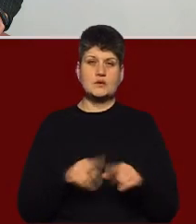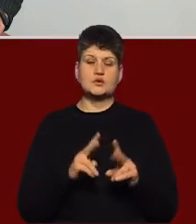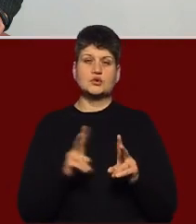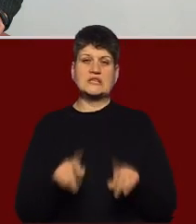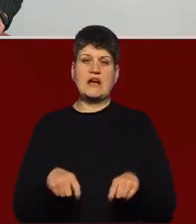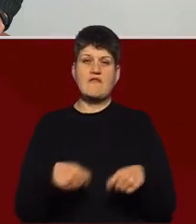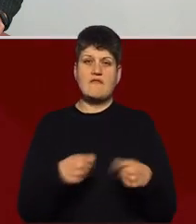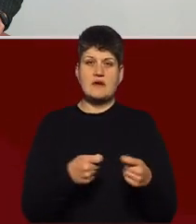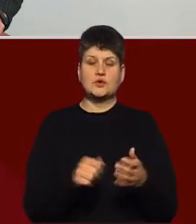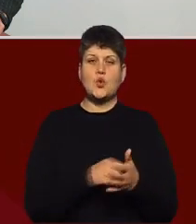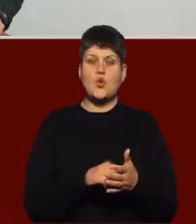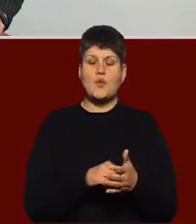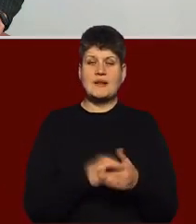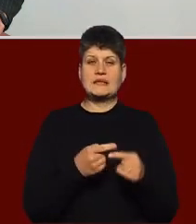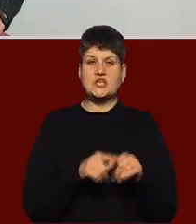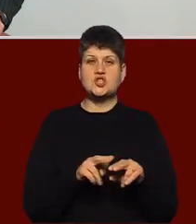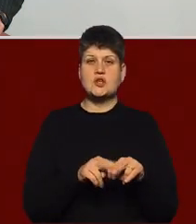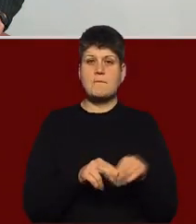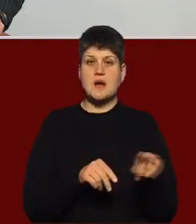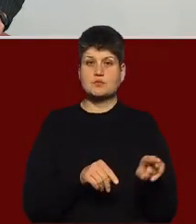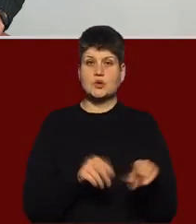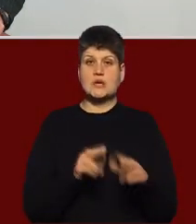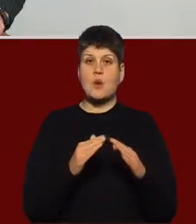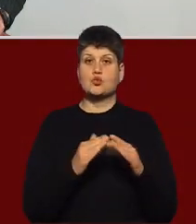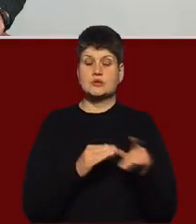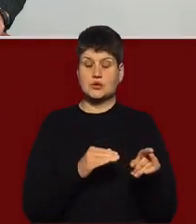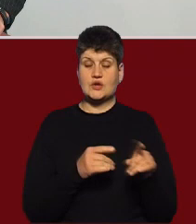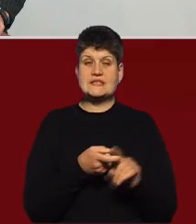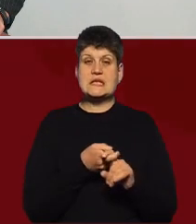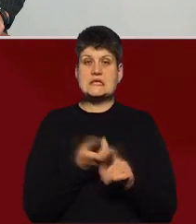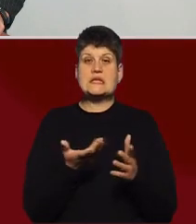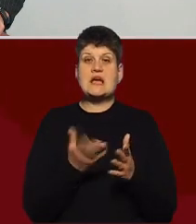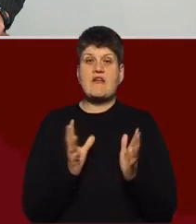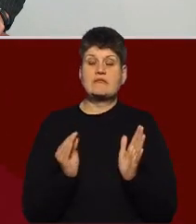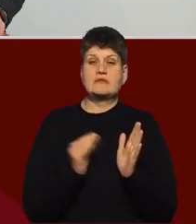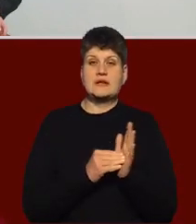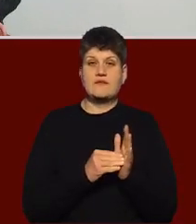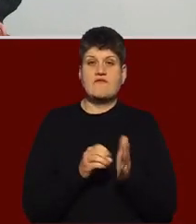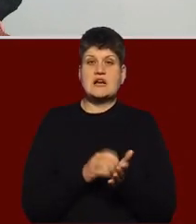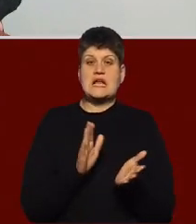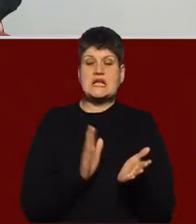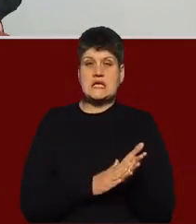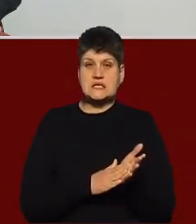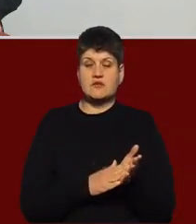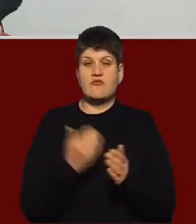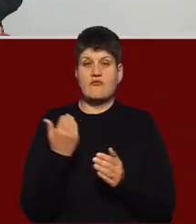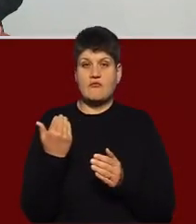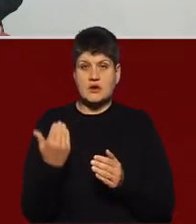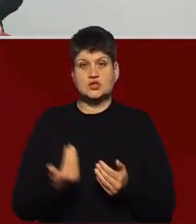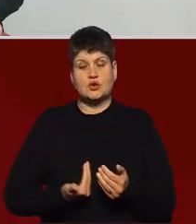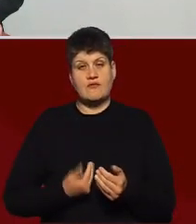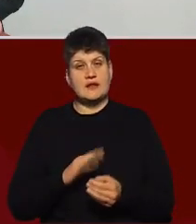документ, технічний паспорт на цей будинок. Залежно, як влесено в реєстр вашу житлову чи нежитлову нерухомість. Якщо